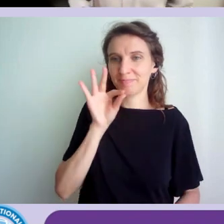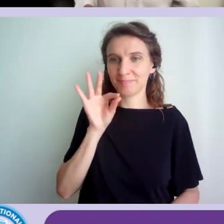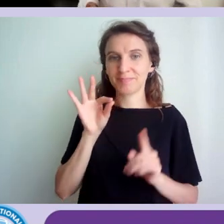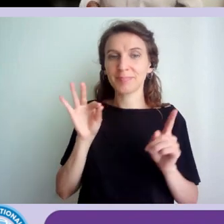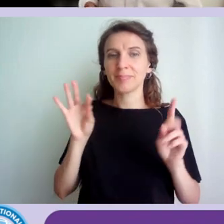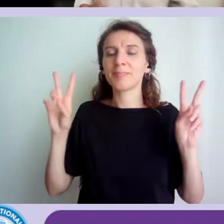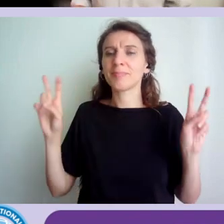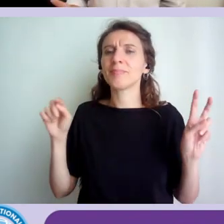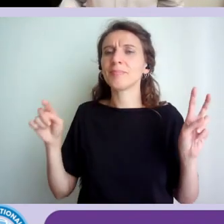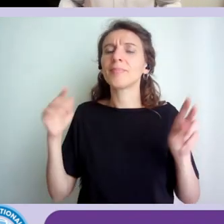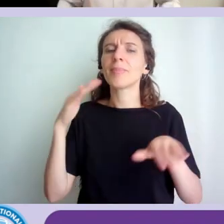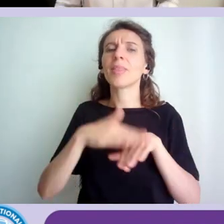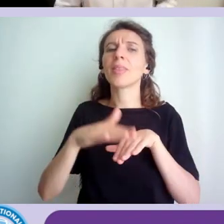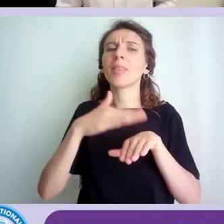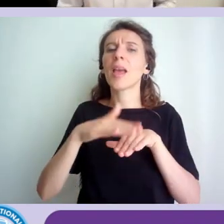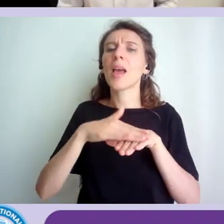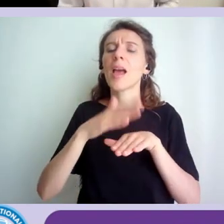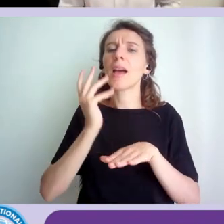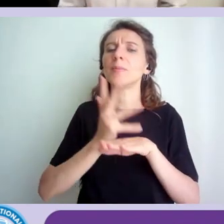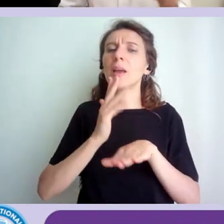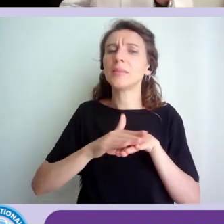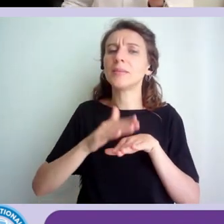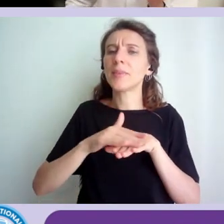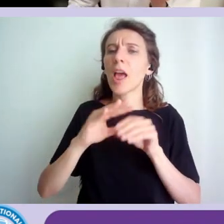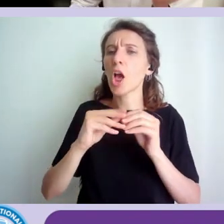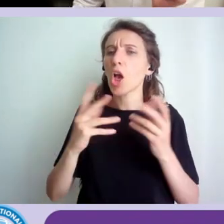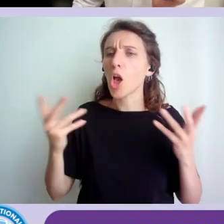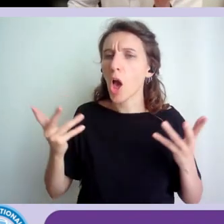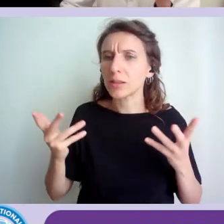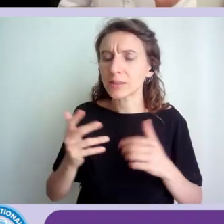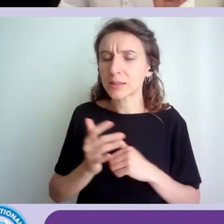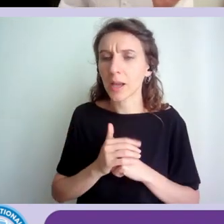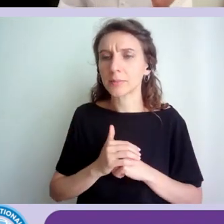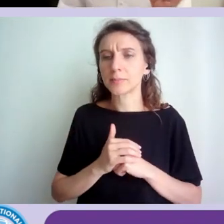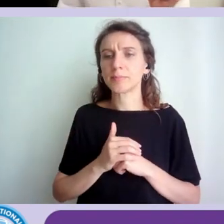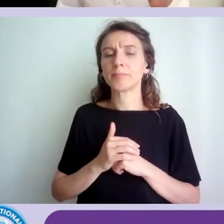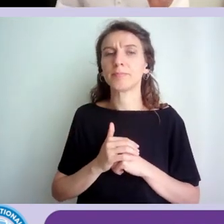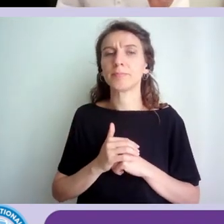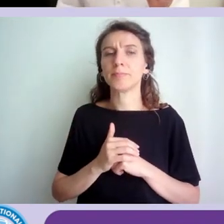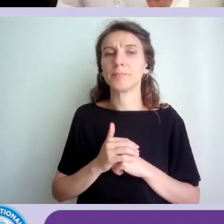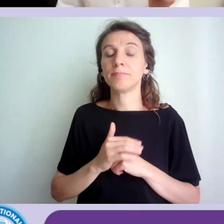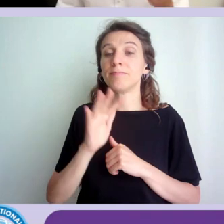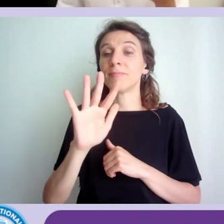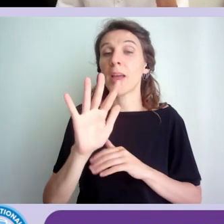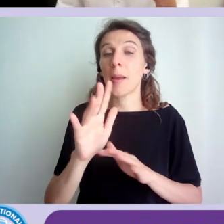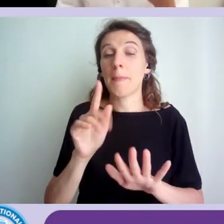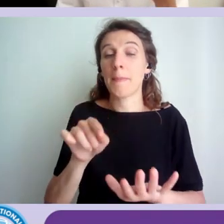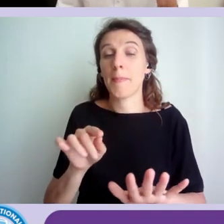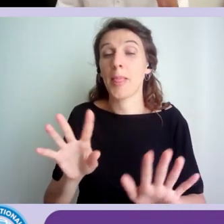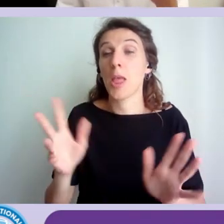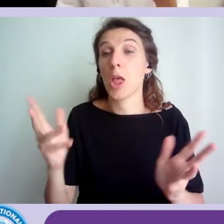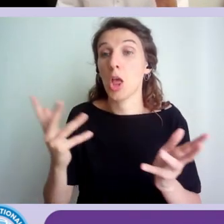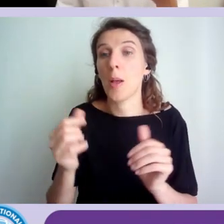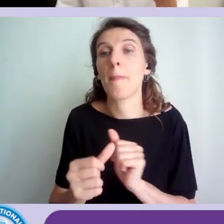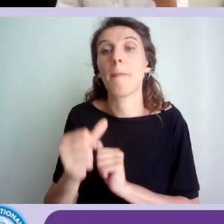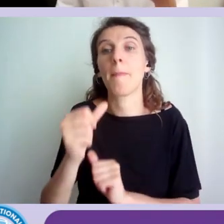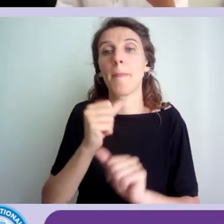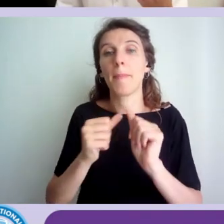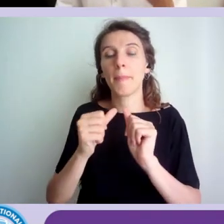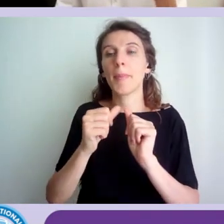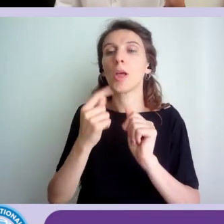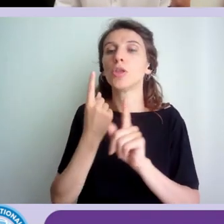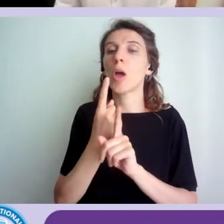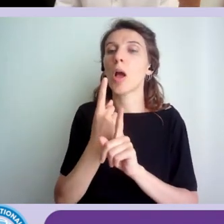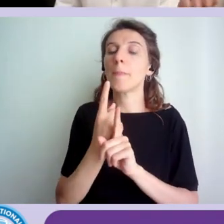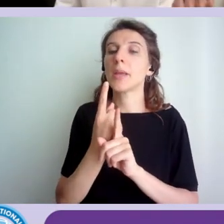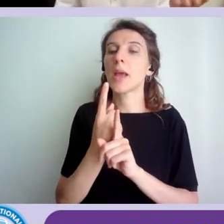l'esperienza dell'accessibilità? Prima di arrivare all'esperienza dell'accessibilità, però dobbiamo ripartire